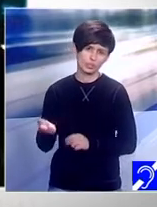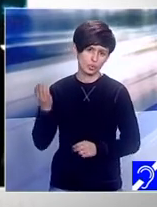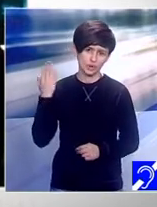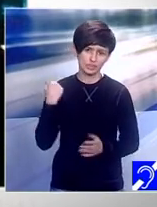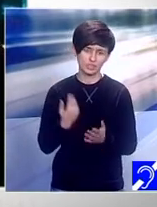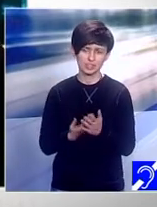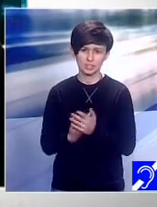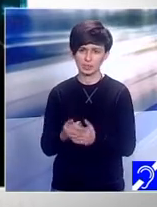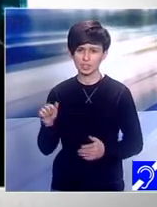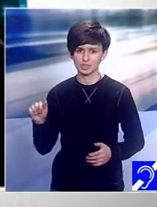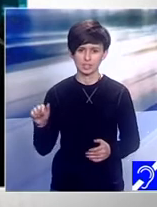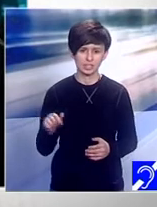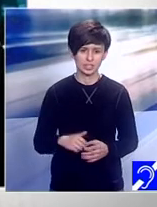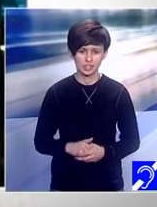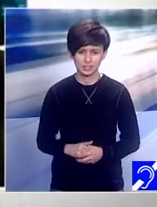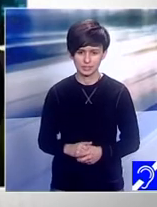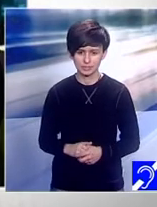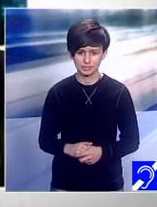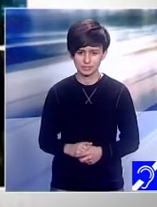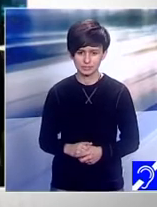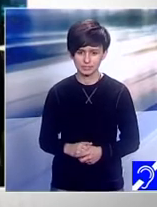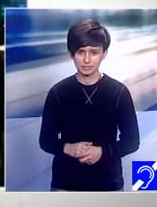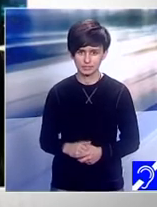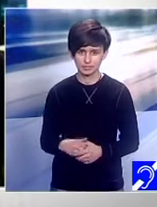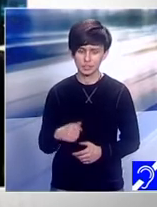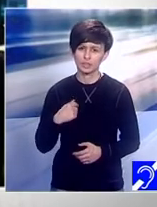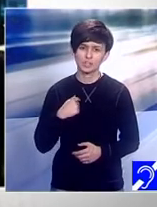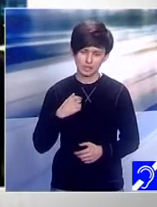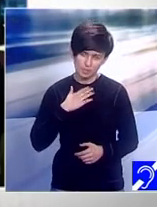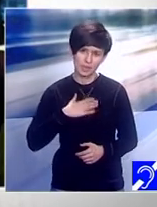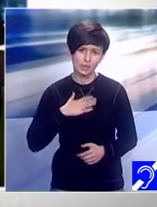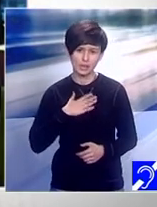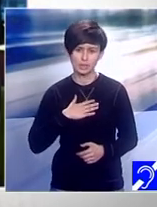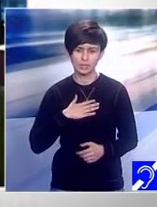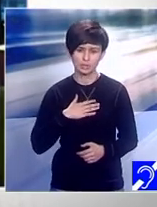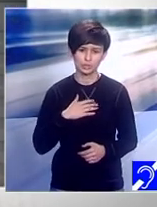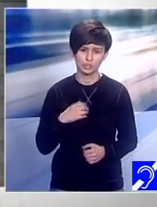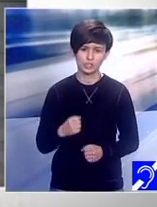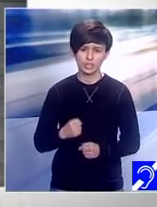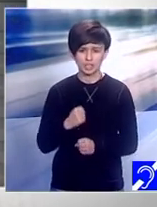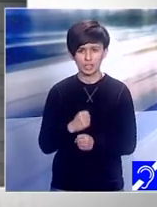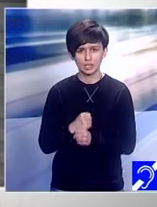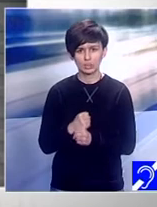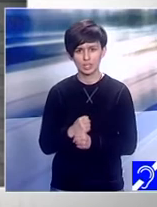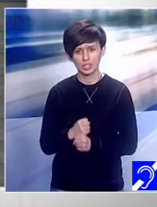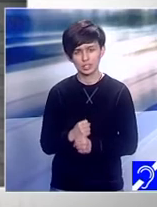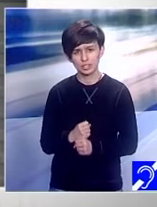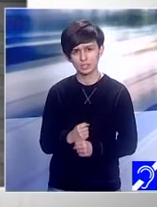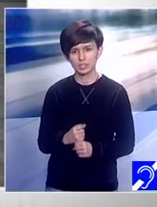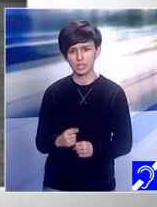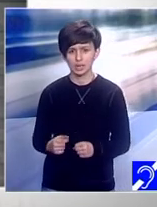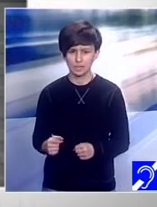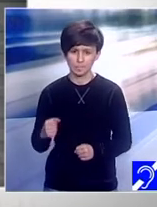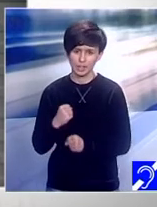într-o tine al bine ți-a plăcut? da el lucra la munca invalizilor la acele